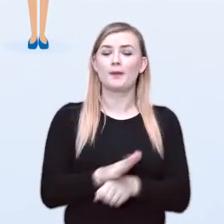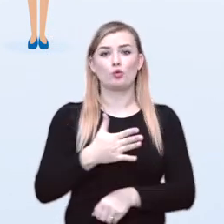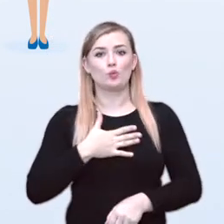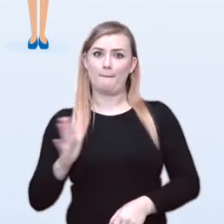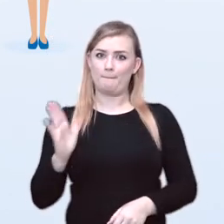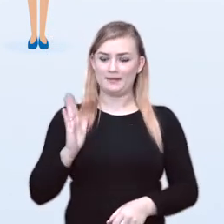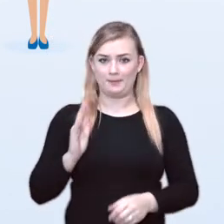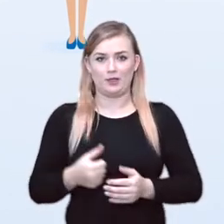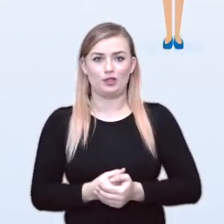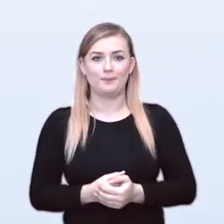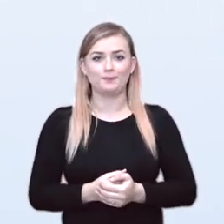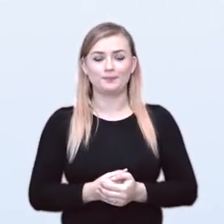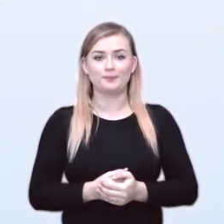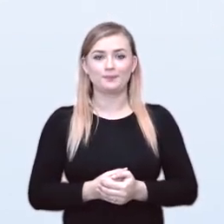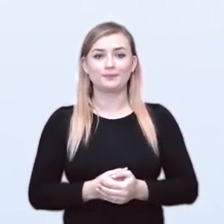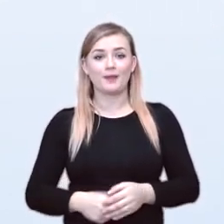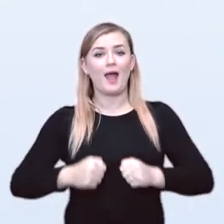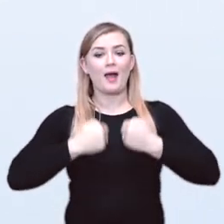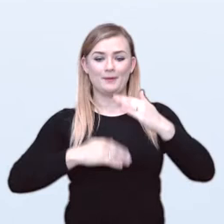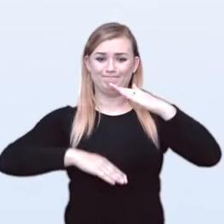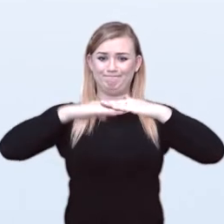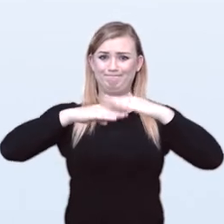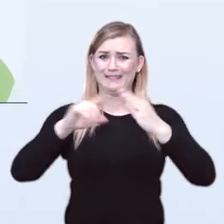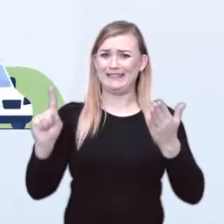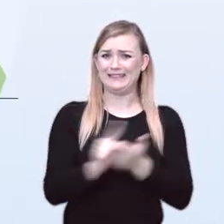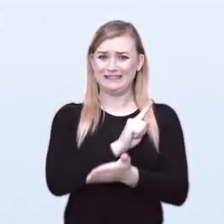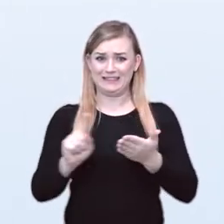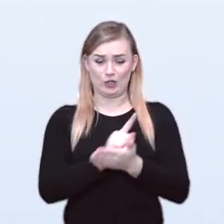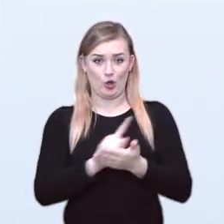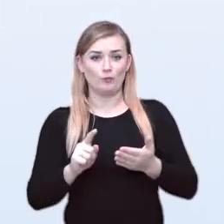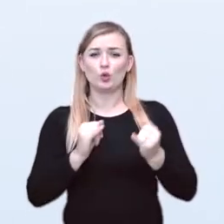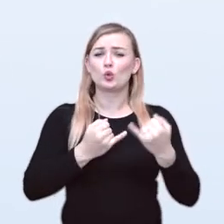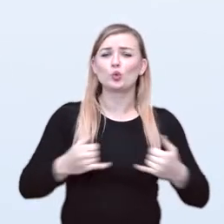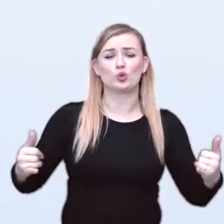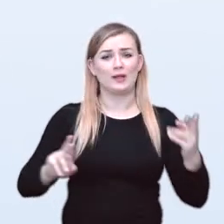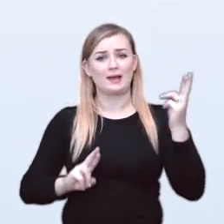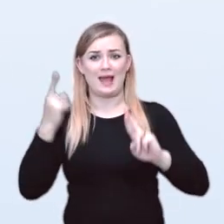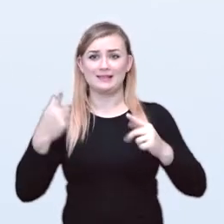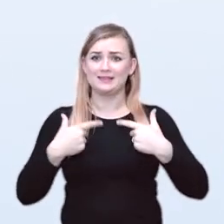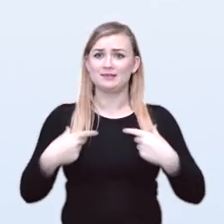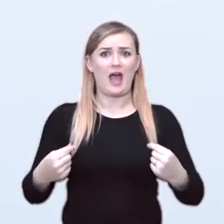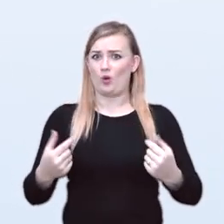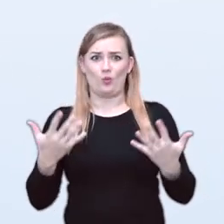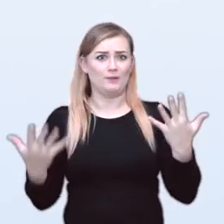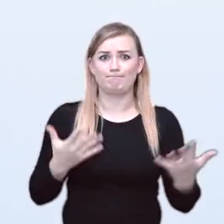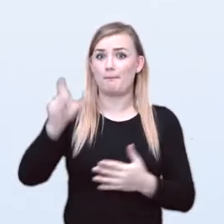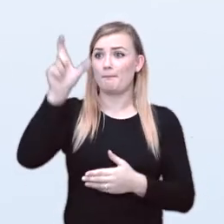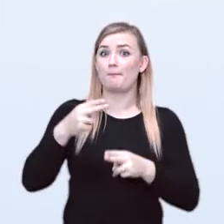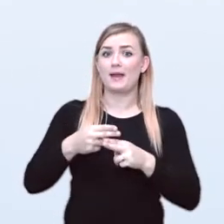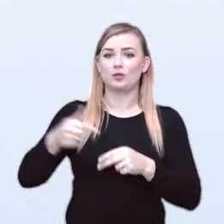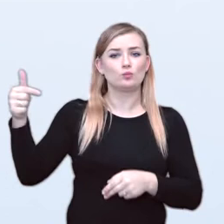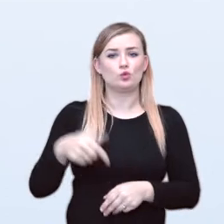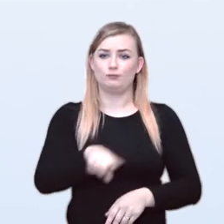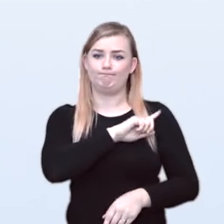była w pełni bezpieczna. Aby zminimalizować ryzyko ewentualnych reakcji i zdarzeń niepożądanych u pacjenta,